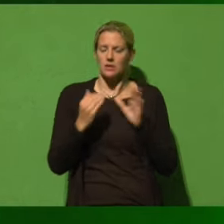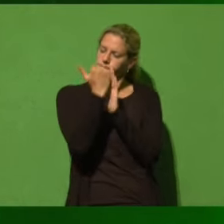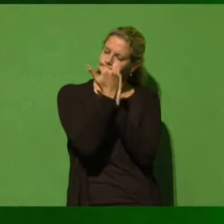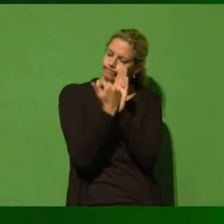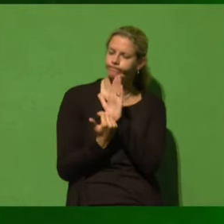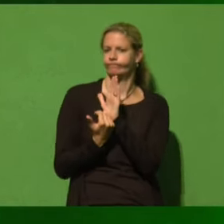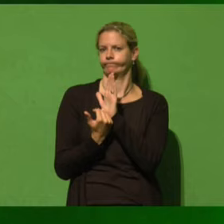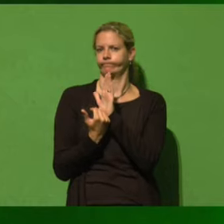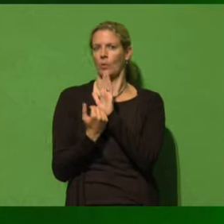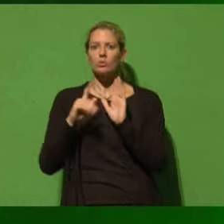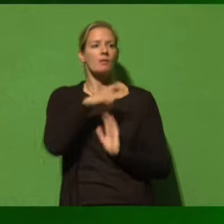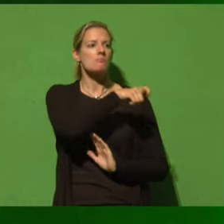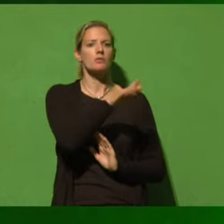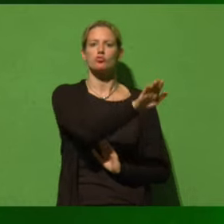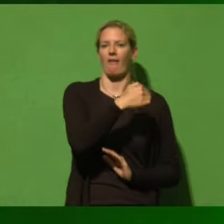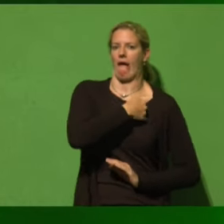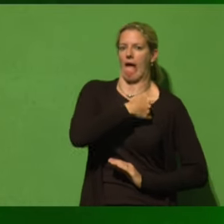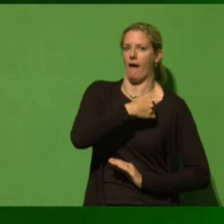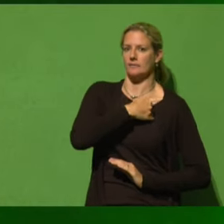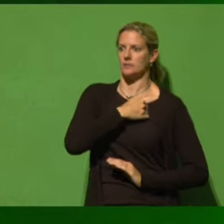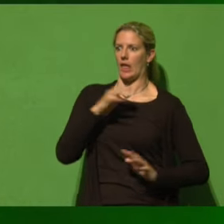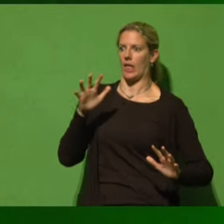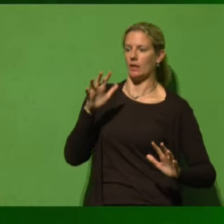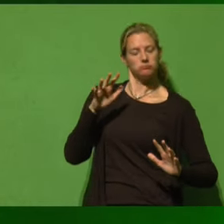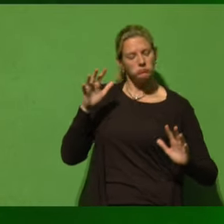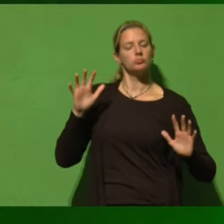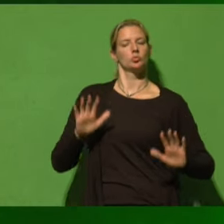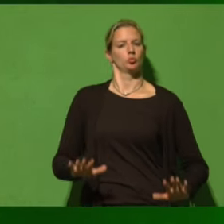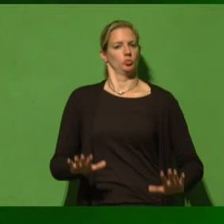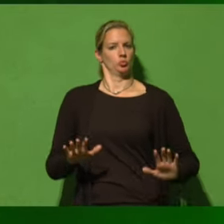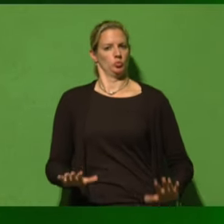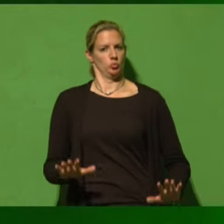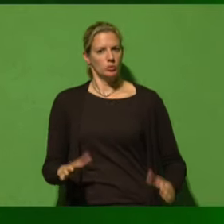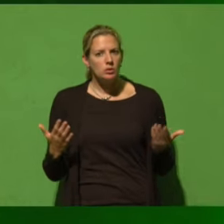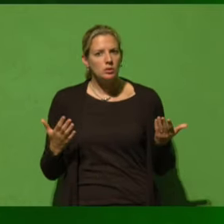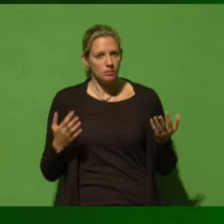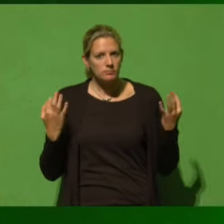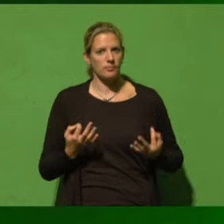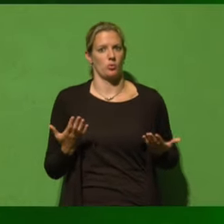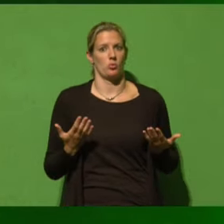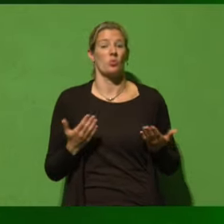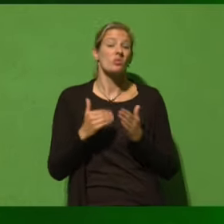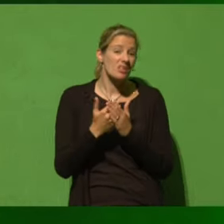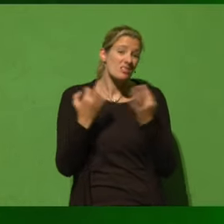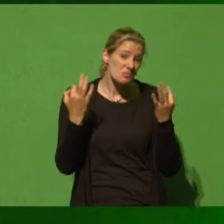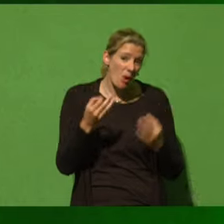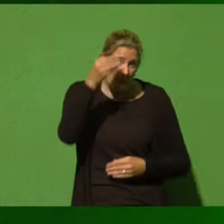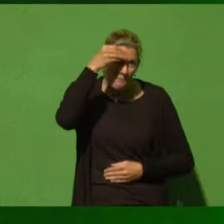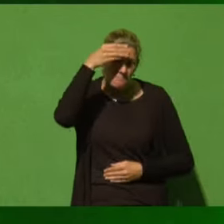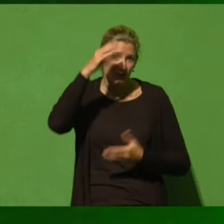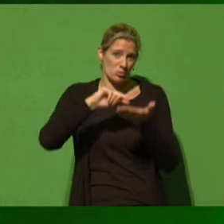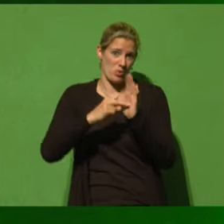die Menschen die Ängste vom Umbau unserer Gesellschaft genommen werden. Und auch deshalb brauchen wir eine gute Bildungspolitik.